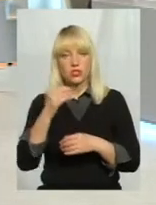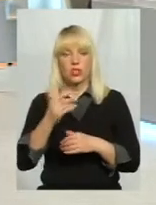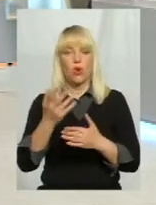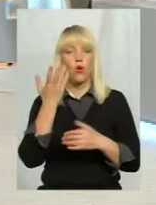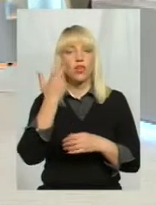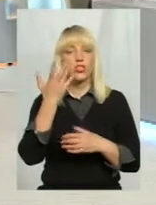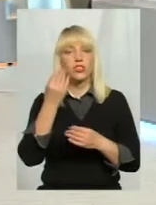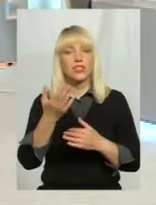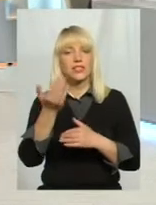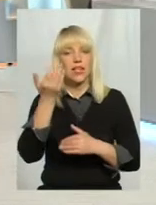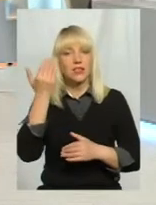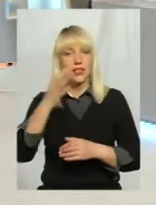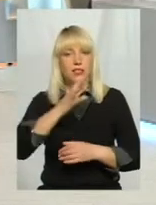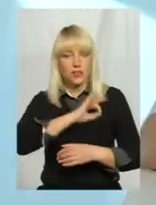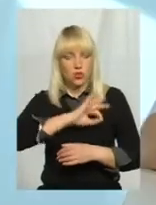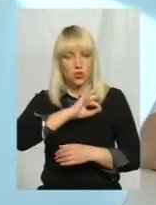хлор,